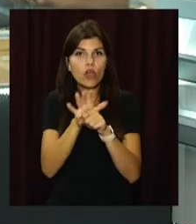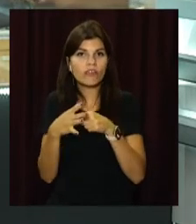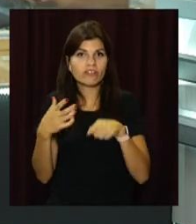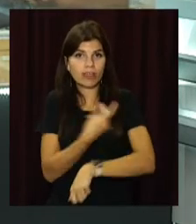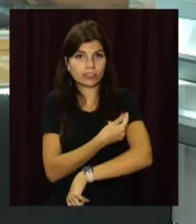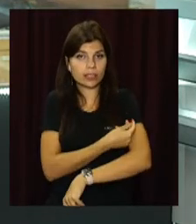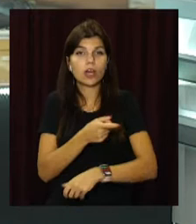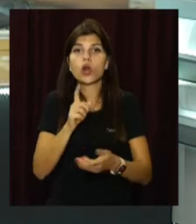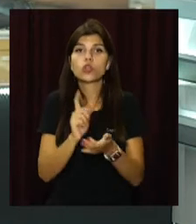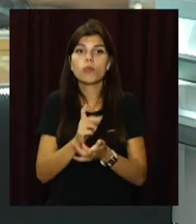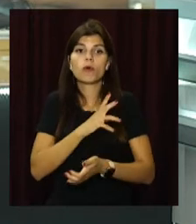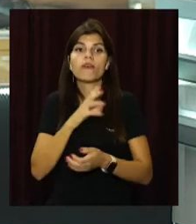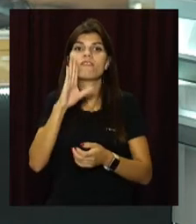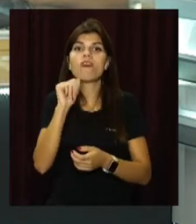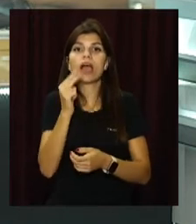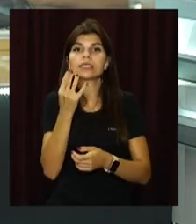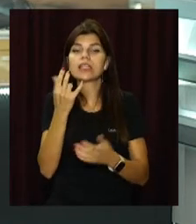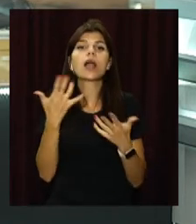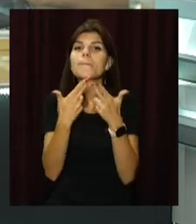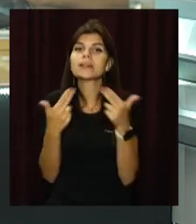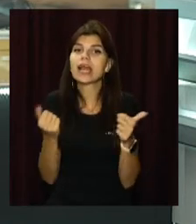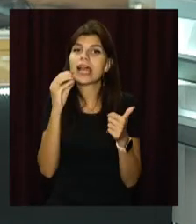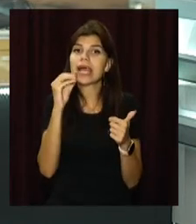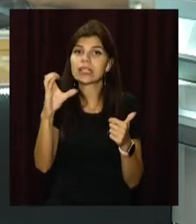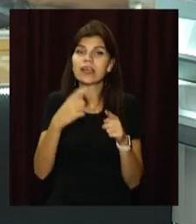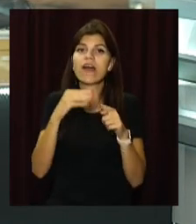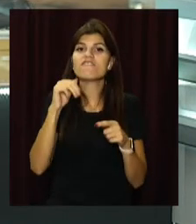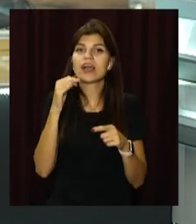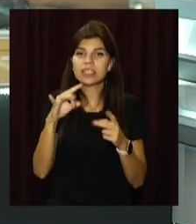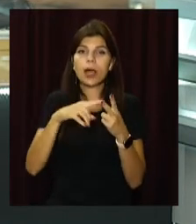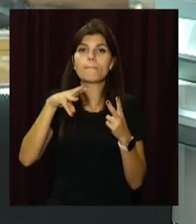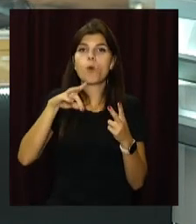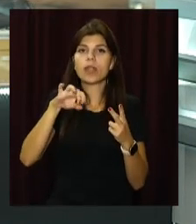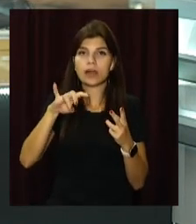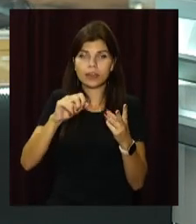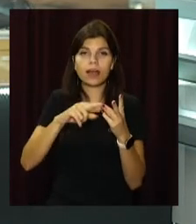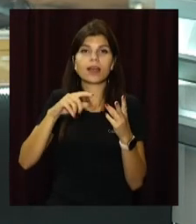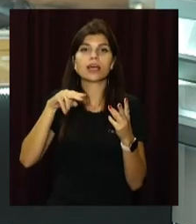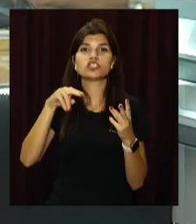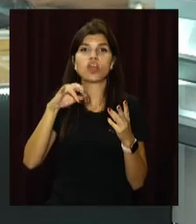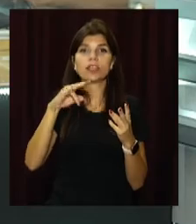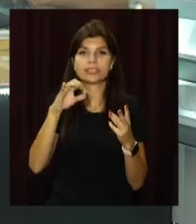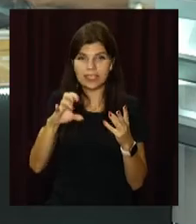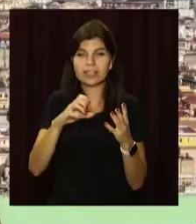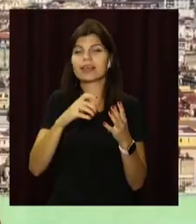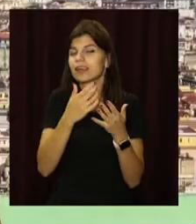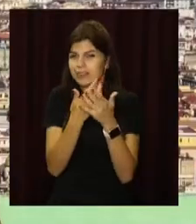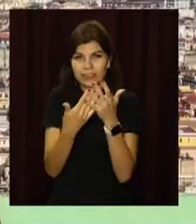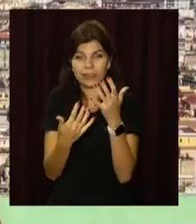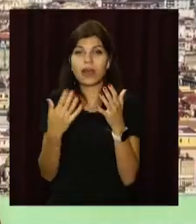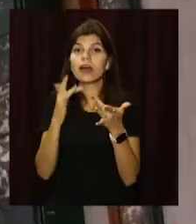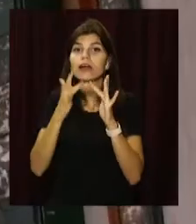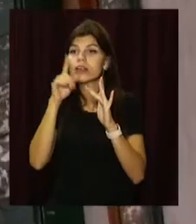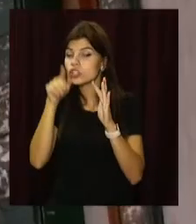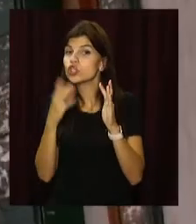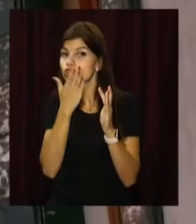щеплення мають бути вакцинами, що визнані в ЄС. Це Pfizer, Moderna, AstraZeneca та Janssen. Дані про імунізацію також